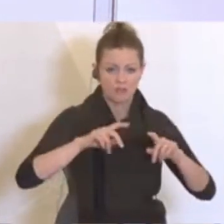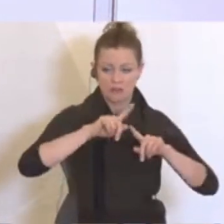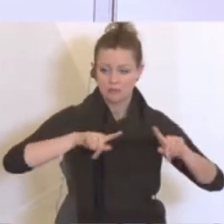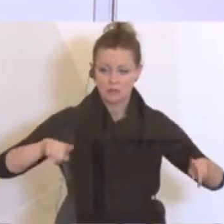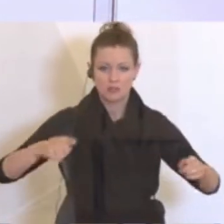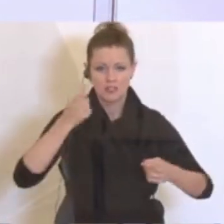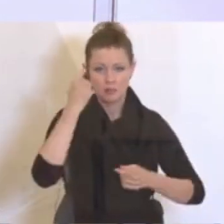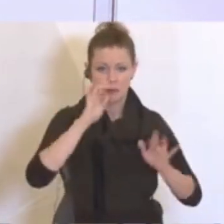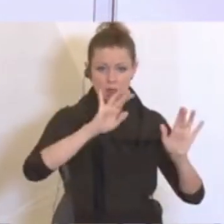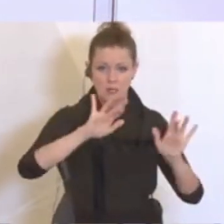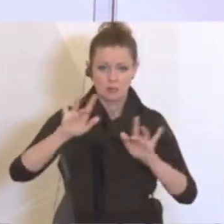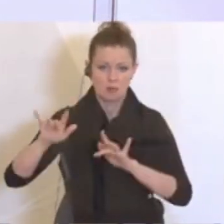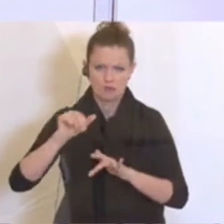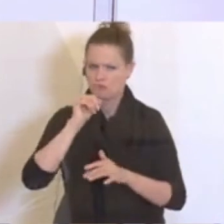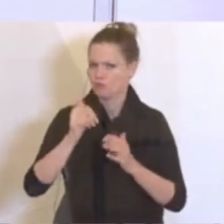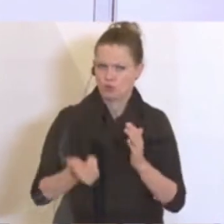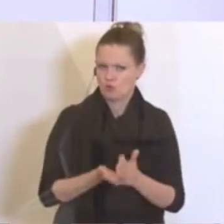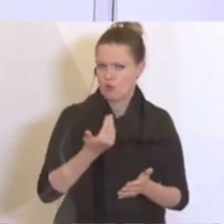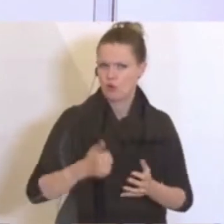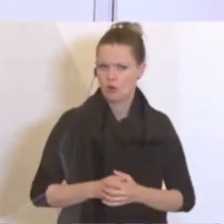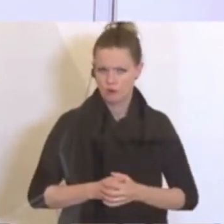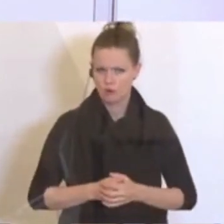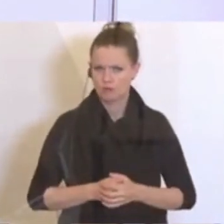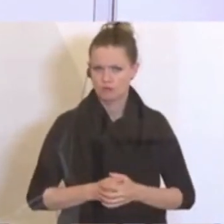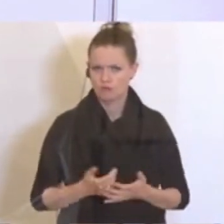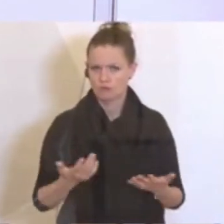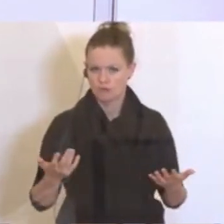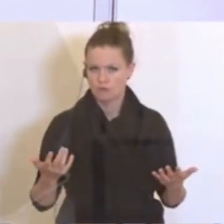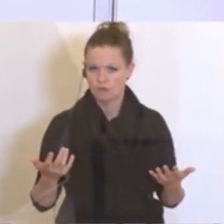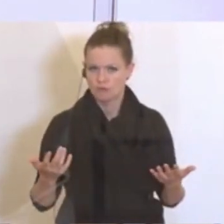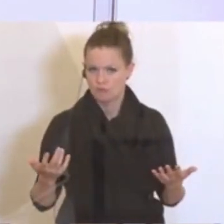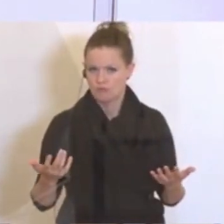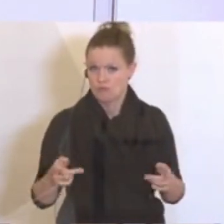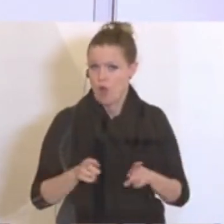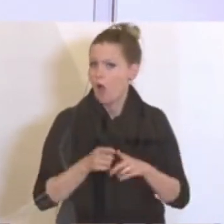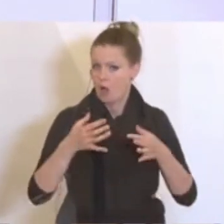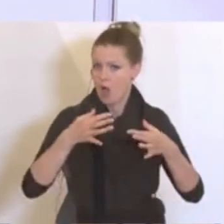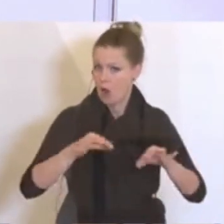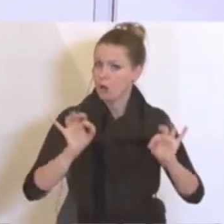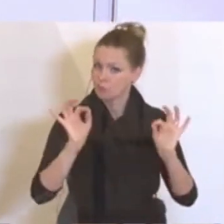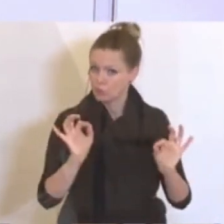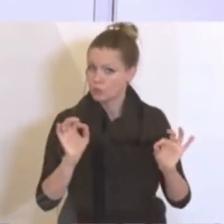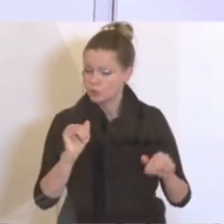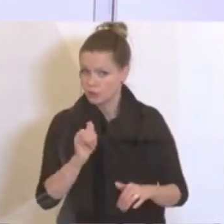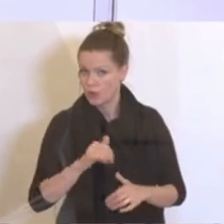das ist ja nichts Neues. Und ich glaube, das ist ja auch legitim und gut so.